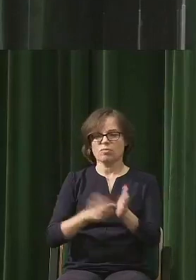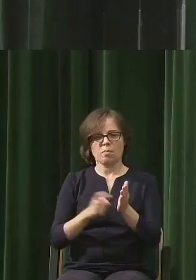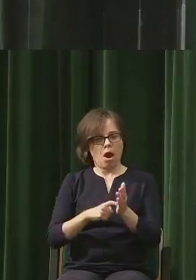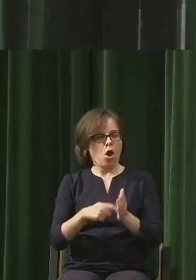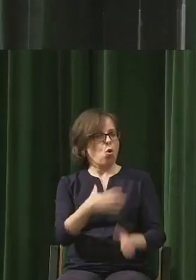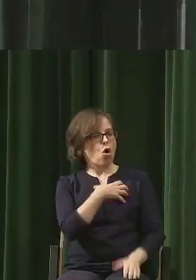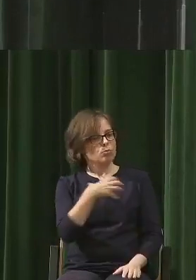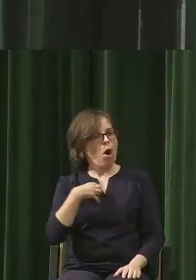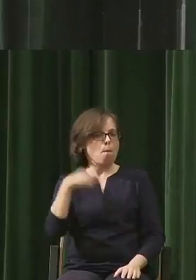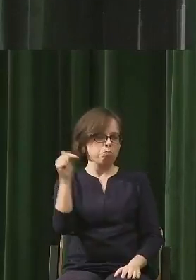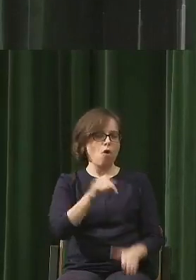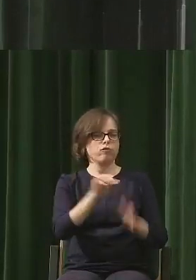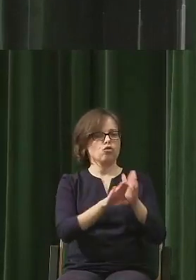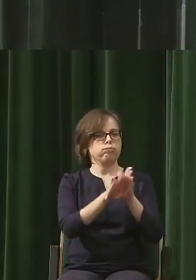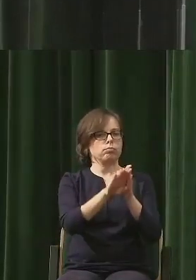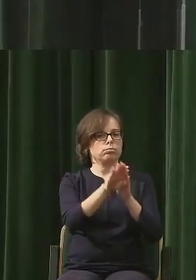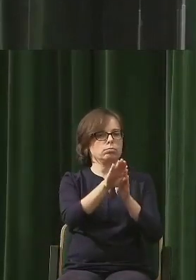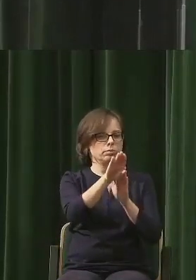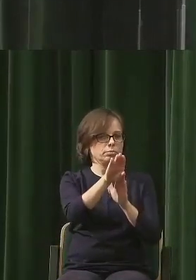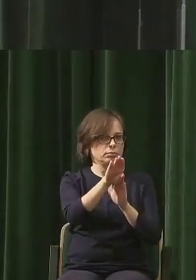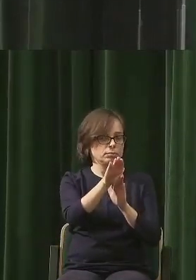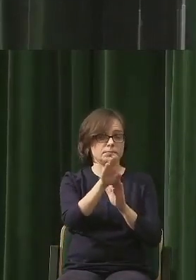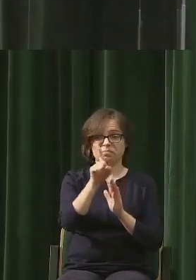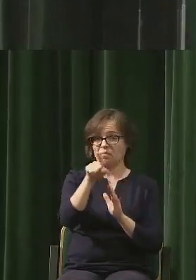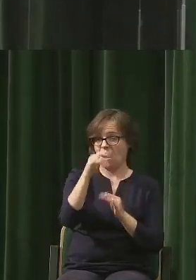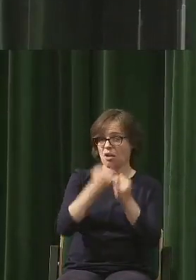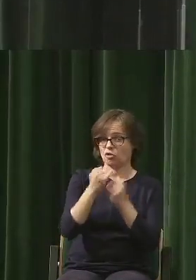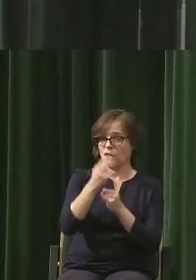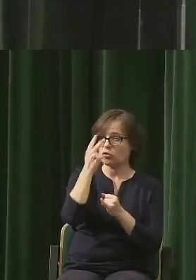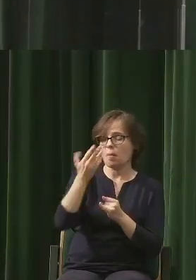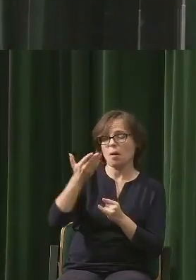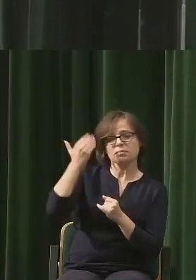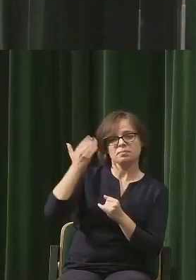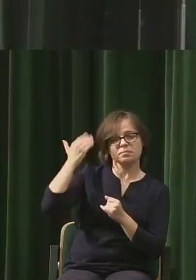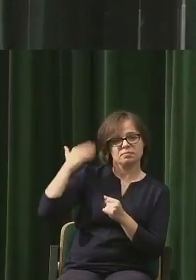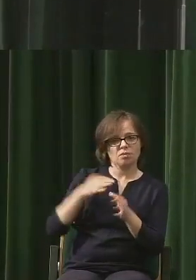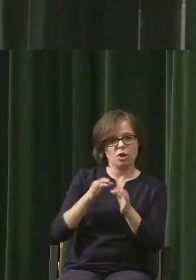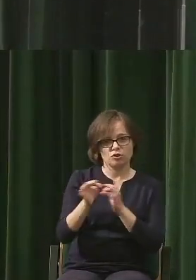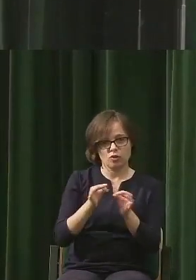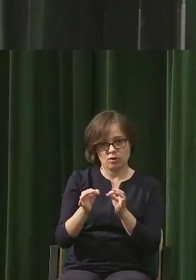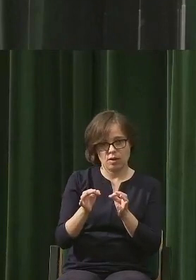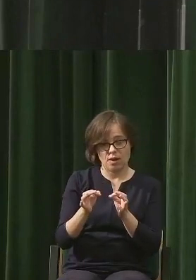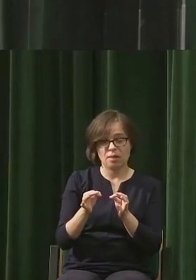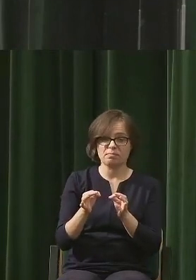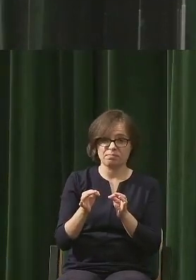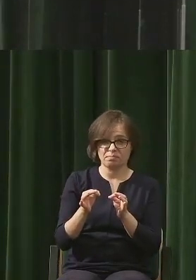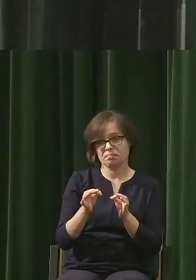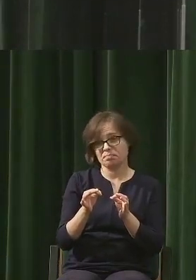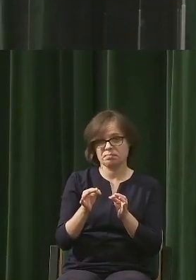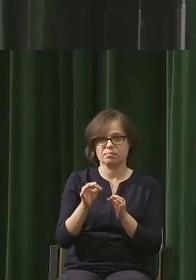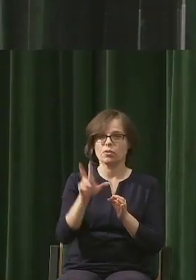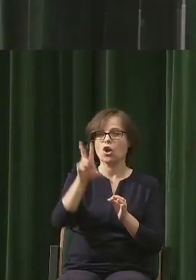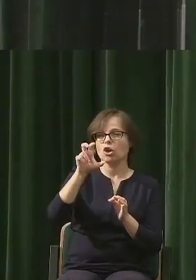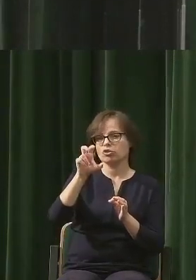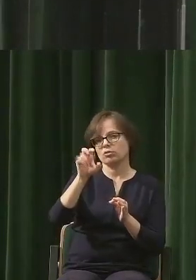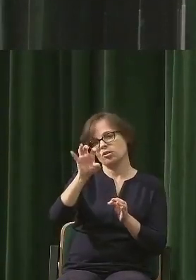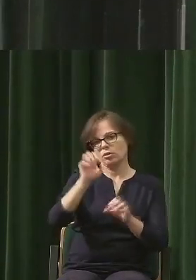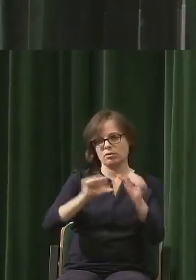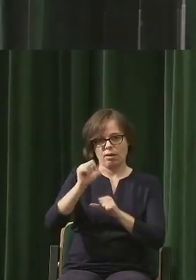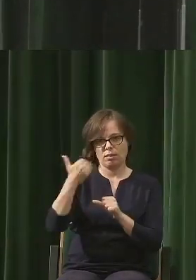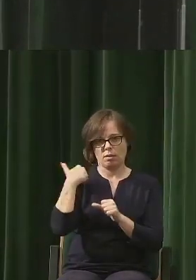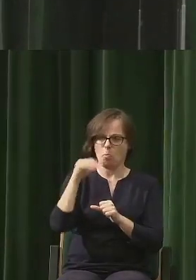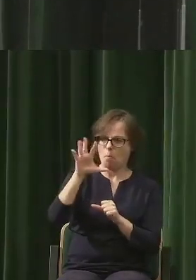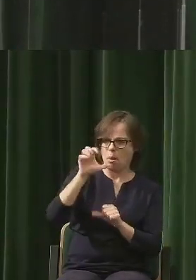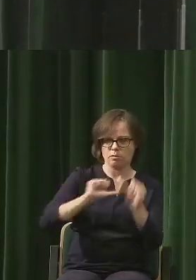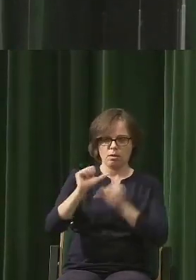społeczeństwa. No więc jeśli popatrzeć na dane historyczne szacunki, to można powiedzieć tak, lat temu 300, czy 400, czy